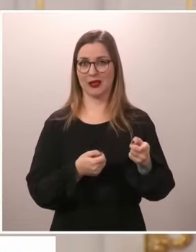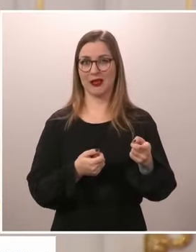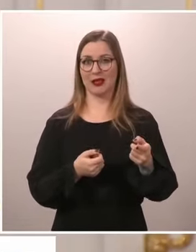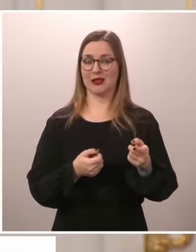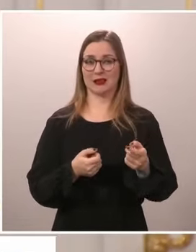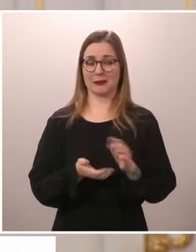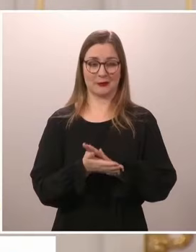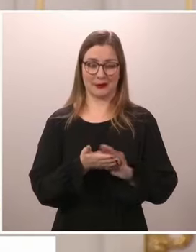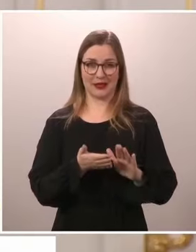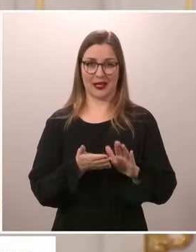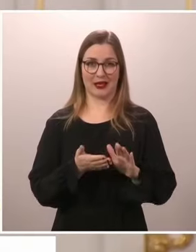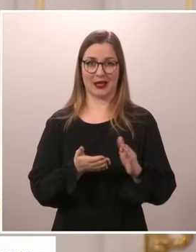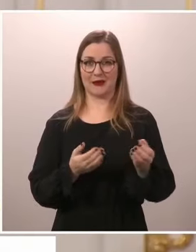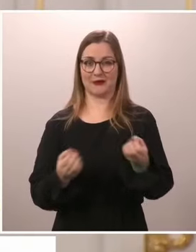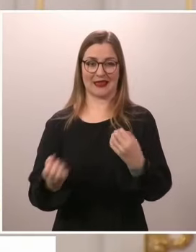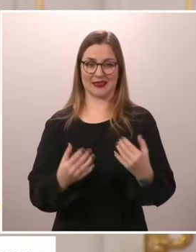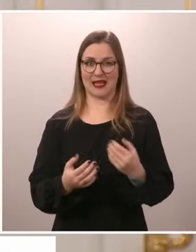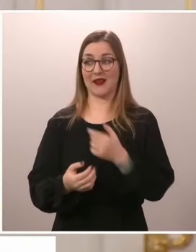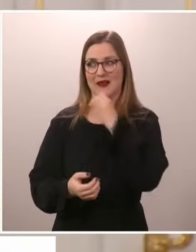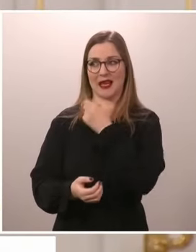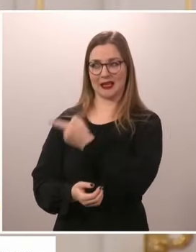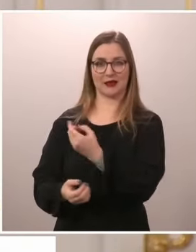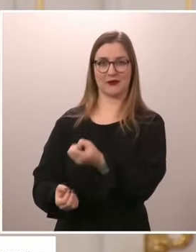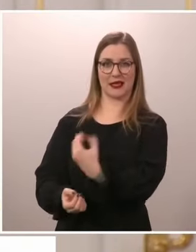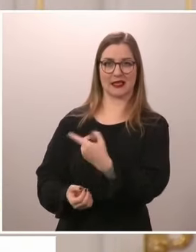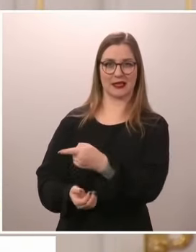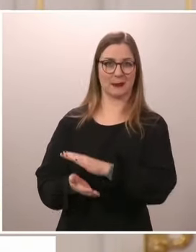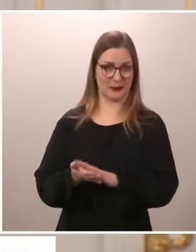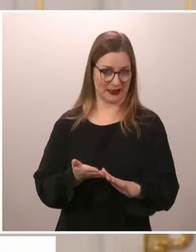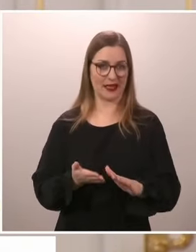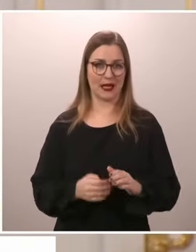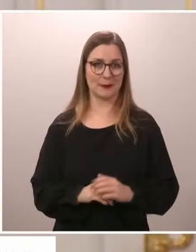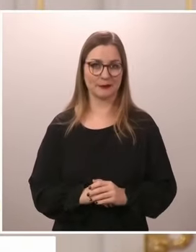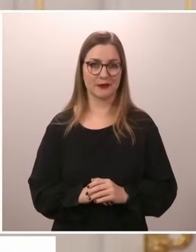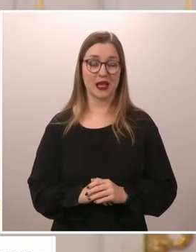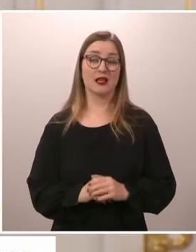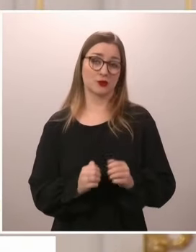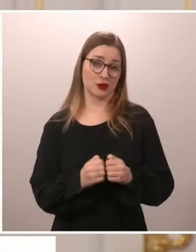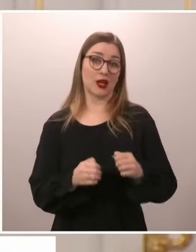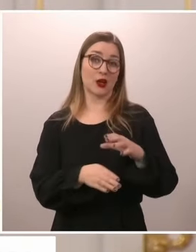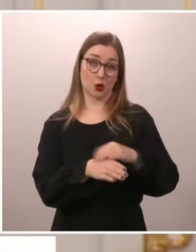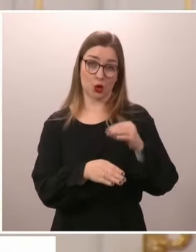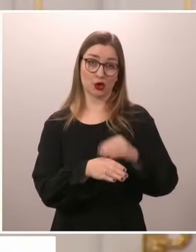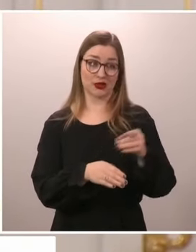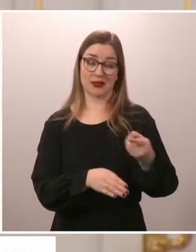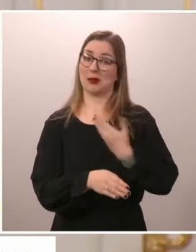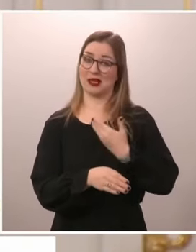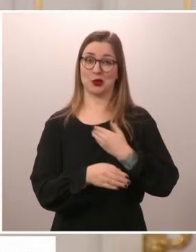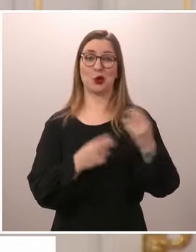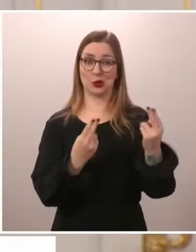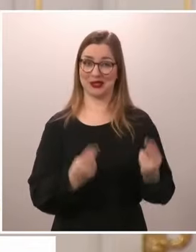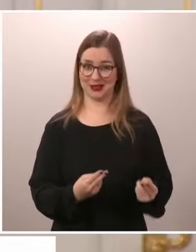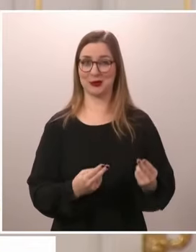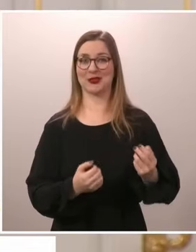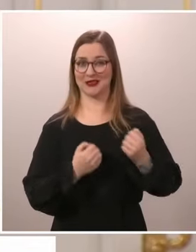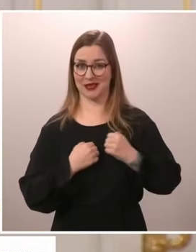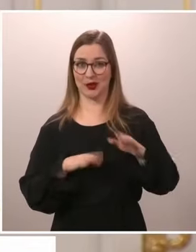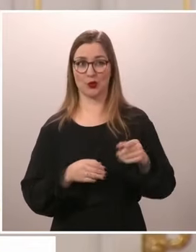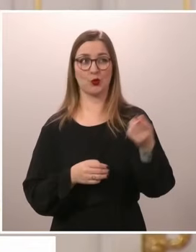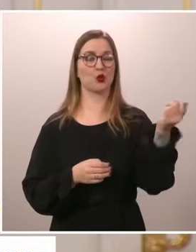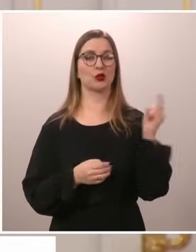inga heller. Men däremot har jag fått mycket gratulationer från Sverige och våra nordiska vänner överhuvudtaget.